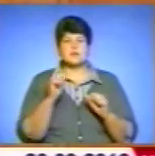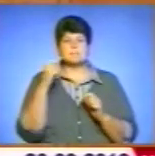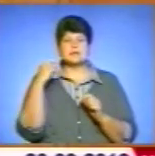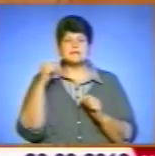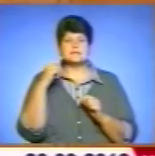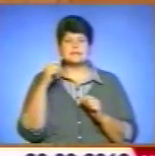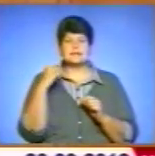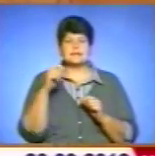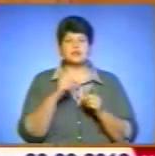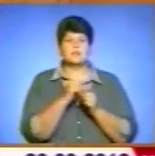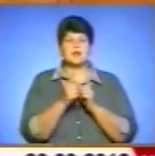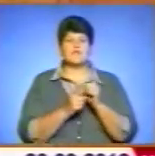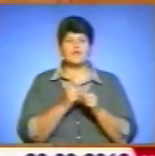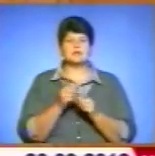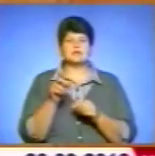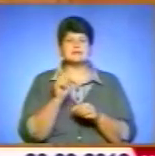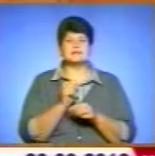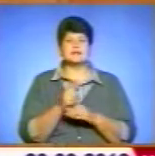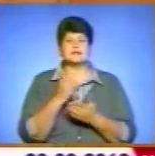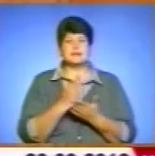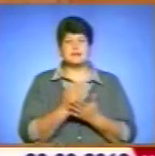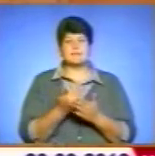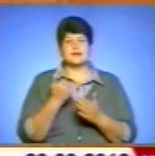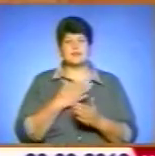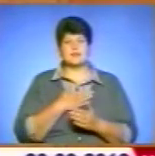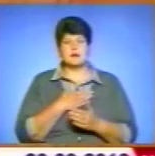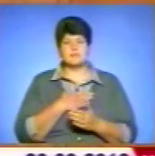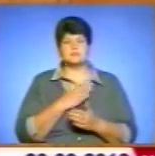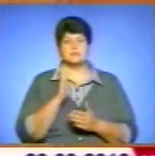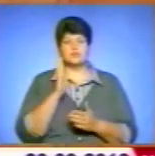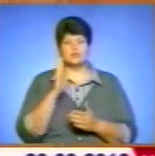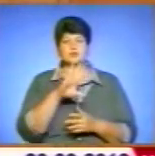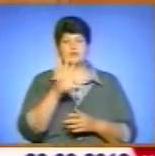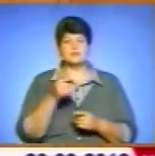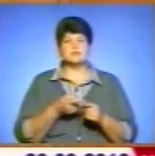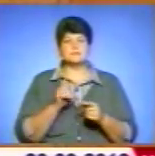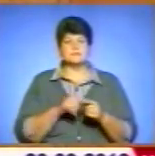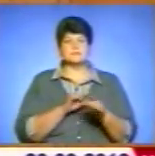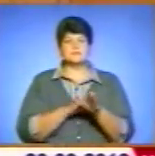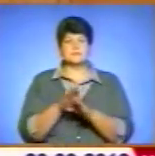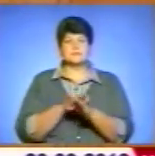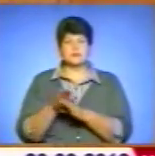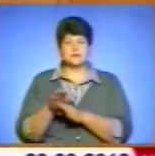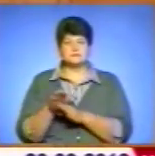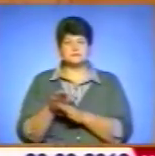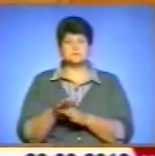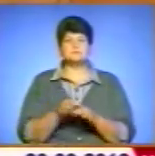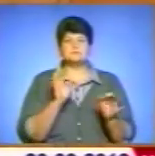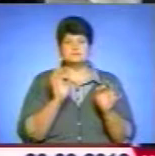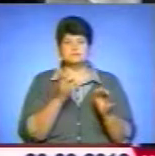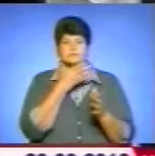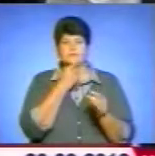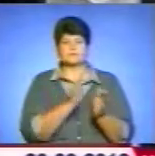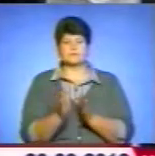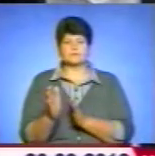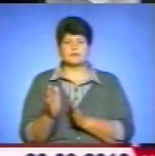реформ, тих завдань, які стоять перед нами. Ми будемо все це виконувати з належним чином і щастя.